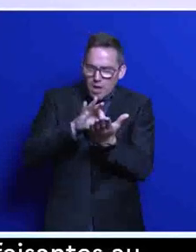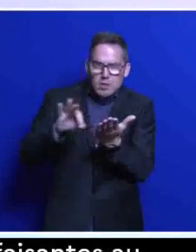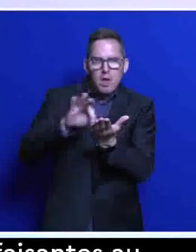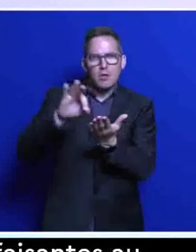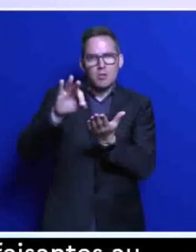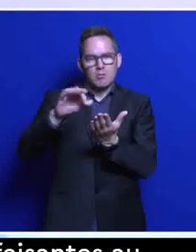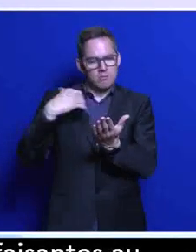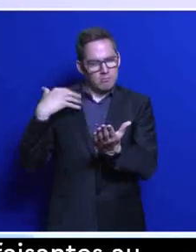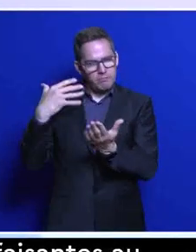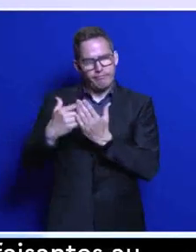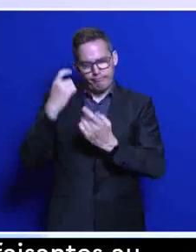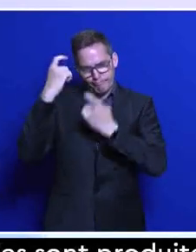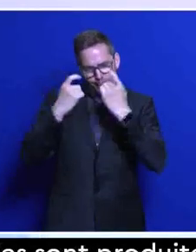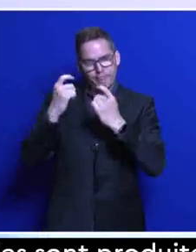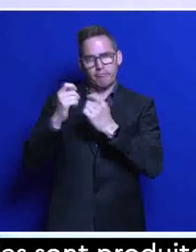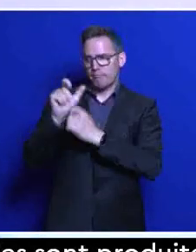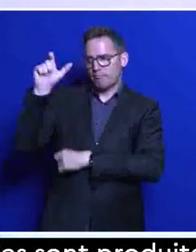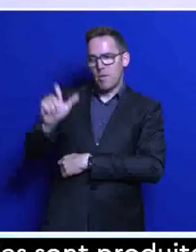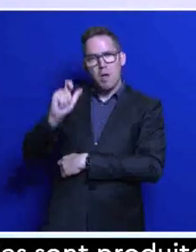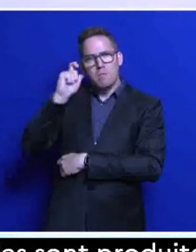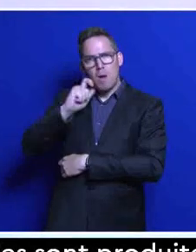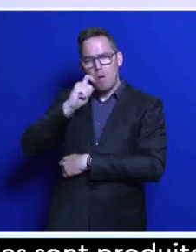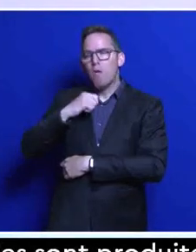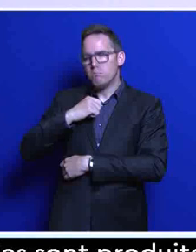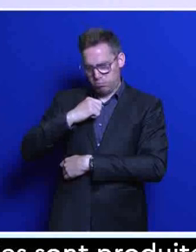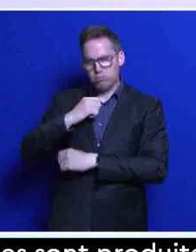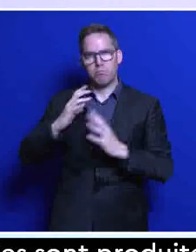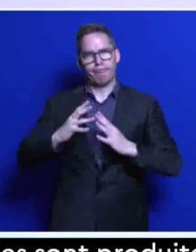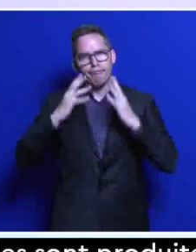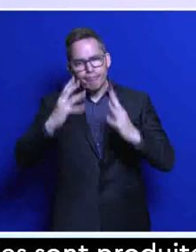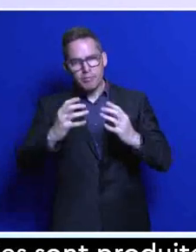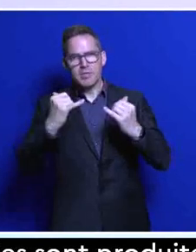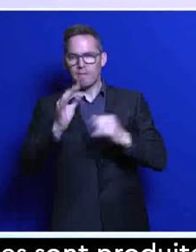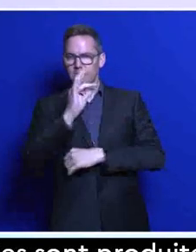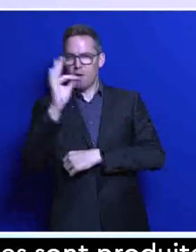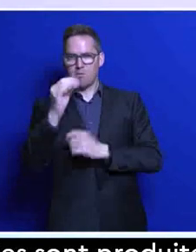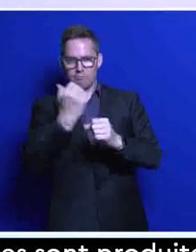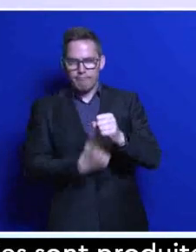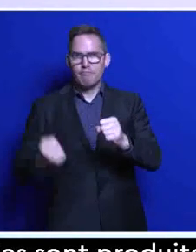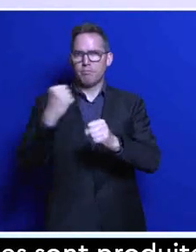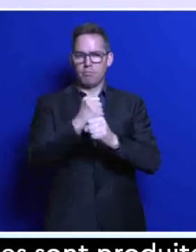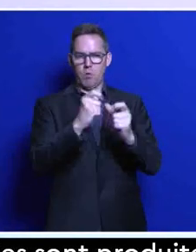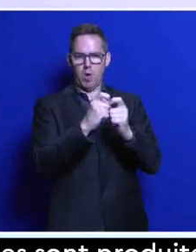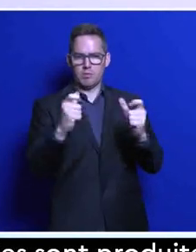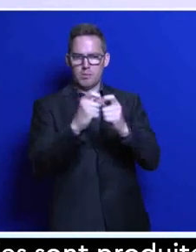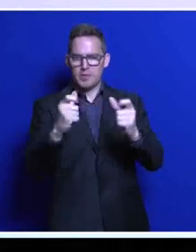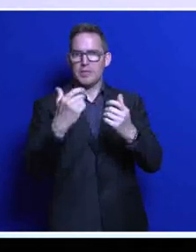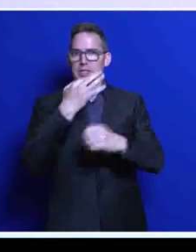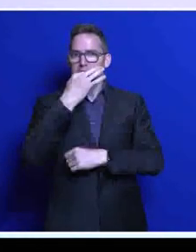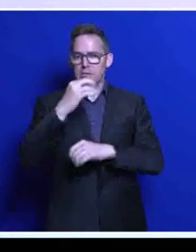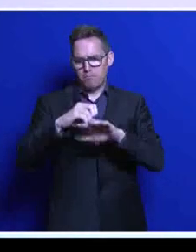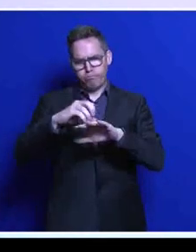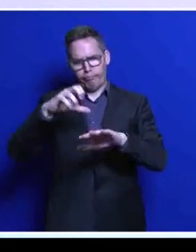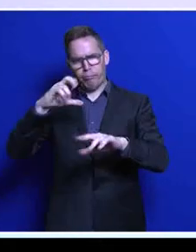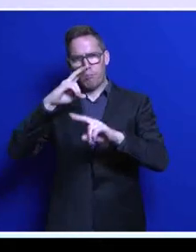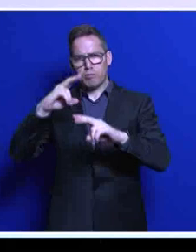telle que nous l'avons dessinée avec le président de République, accélérer la réindustrialisation du pays, décarboner notre industrie pour